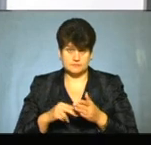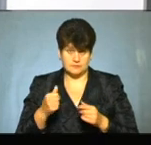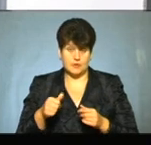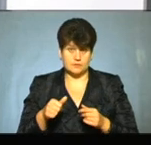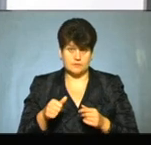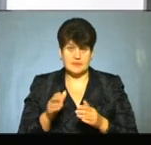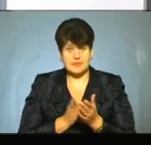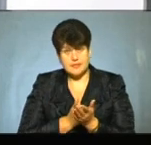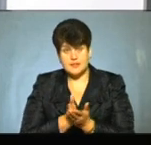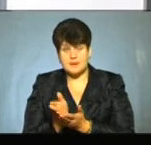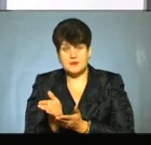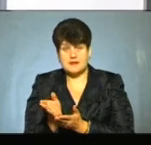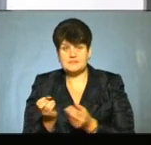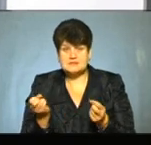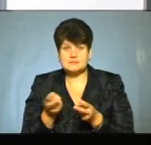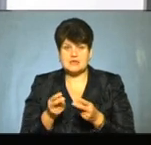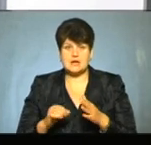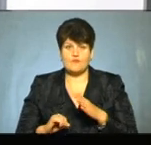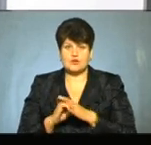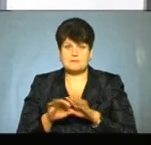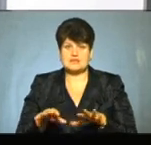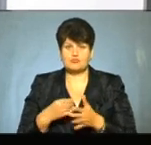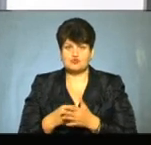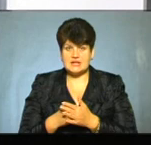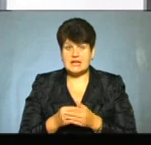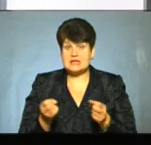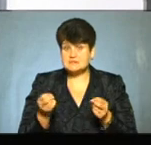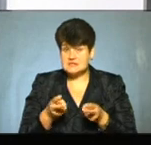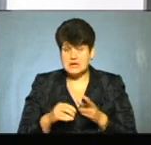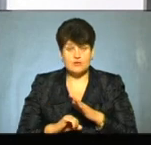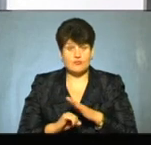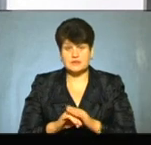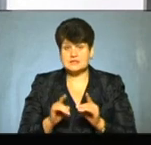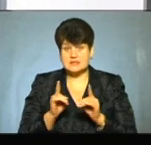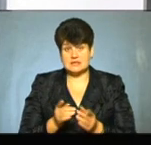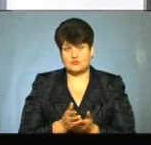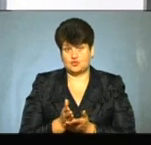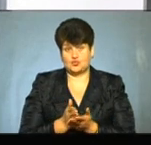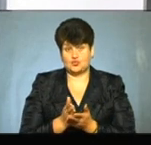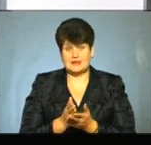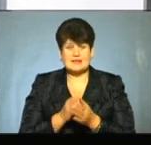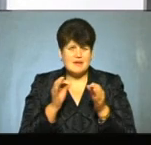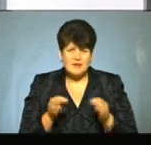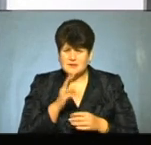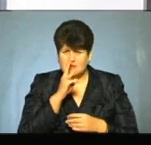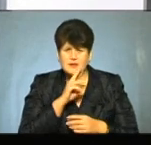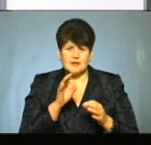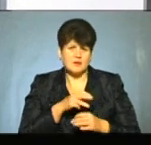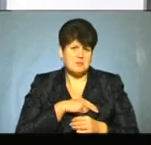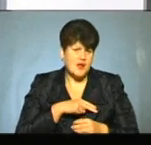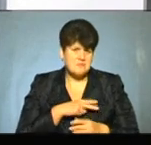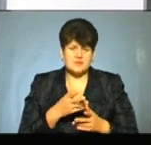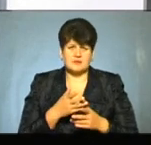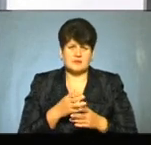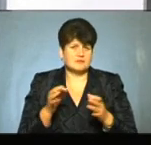пального направляємо в спеціальні фонди місцевого бюджету. А спеціальні фонди, нагадаю, виключно інфраструктура. Ніякі зарплати, ніякі премії,